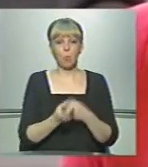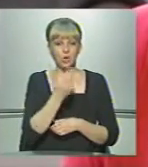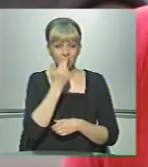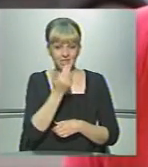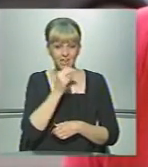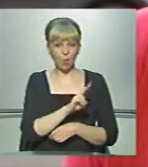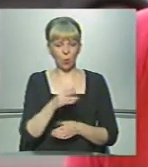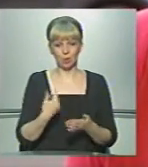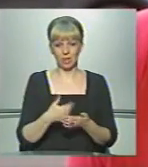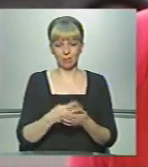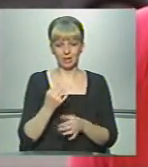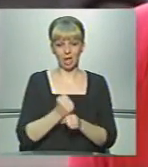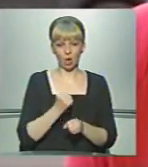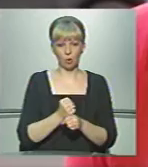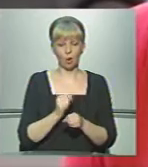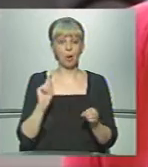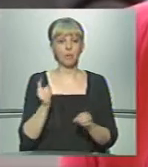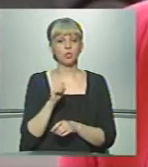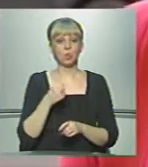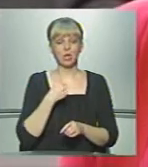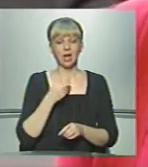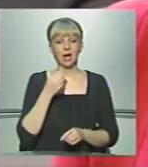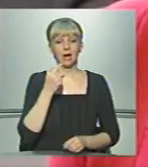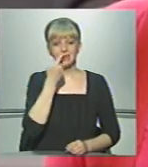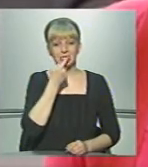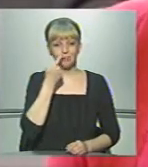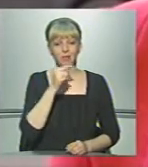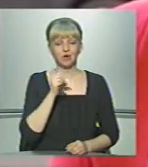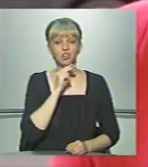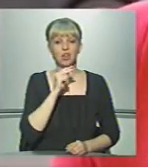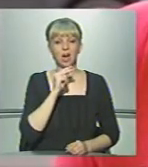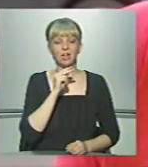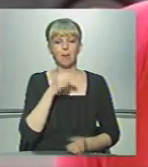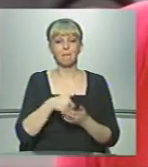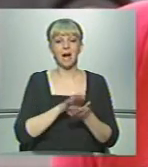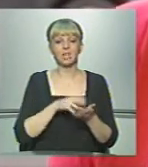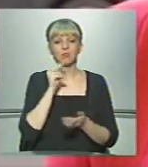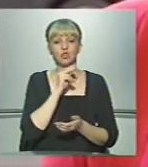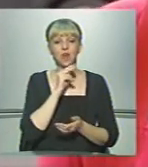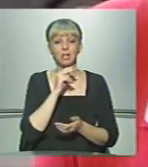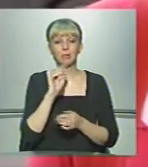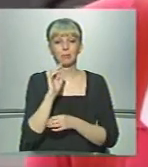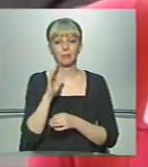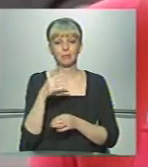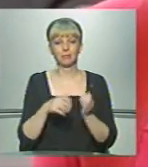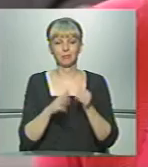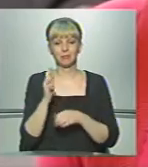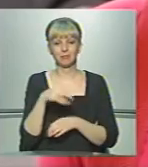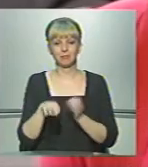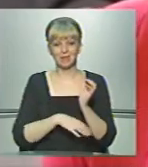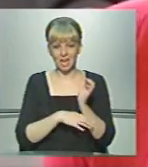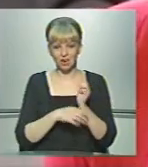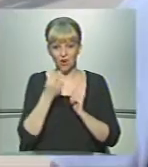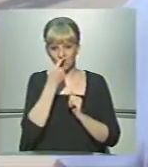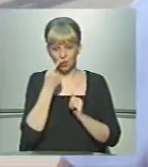насморк у когось, допустимо, на роботі. Перше, що я змащую маслом чайного дерева в носі, і мене не